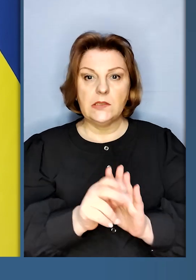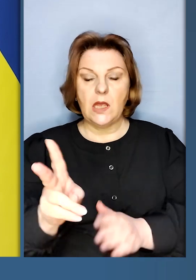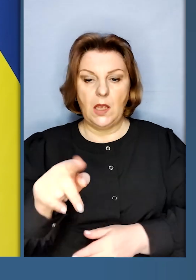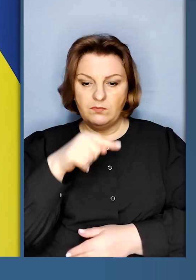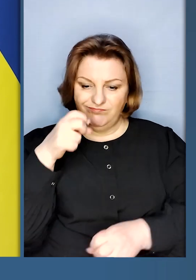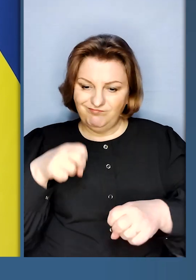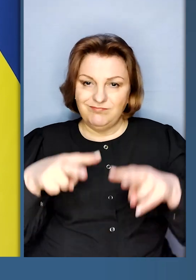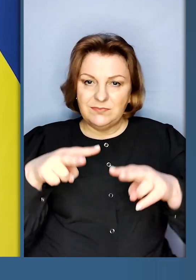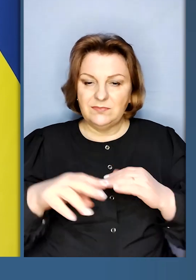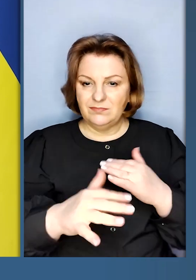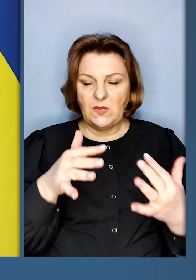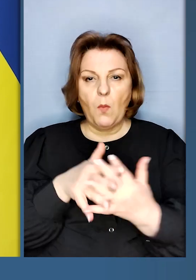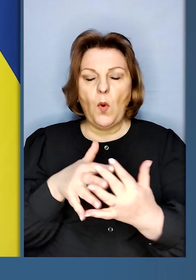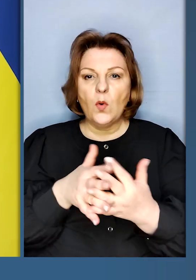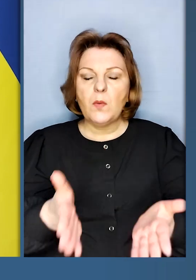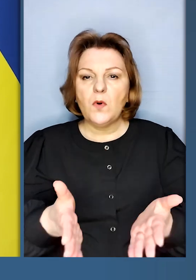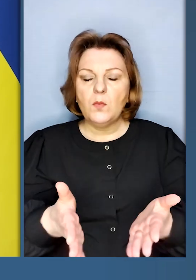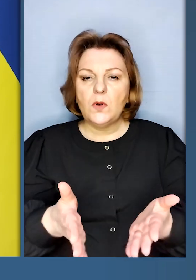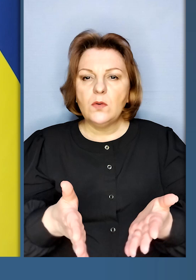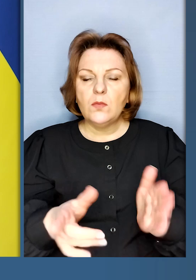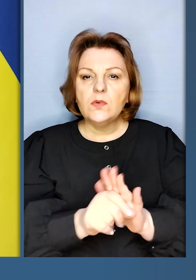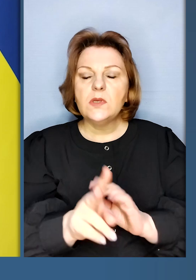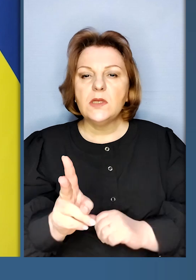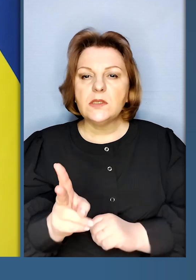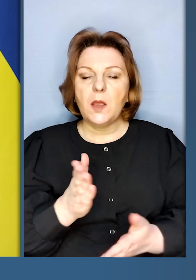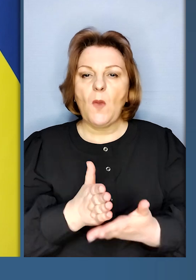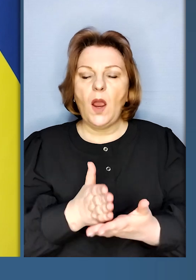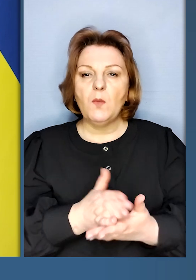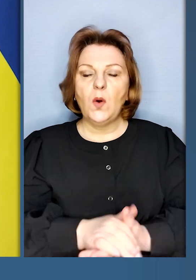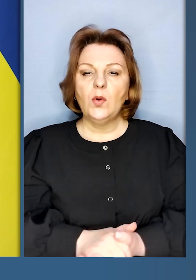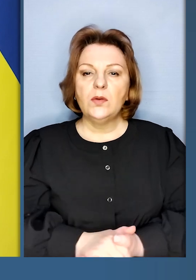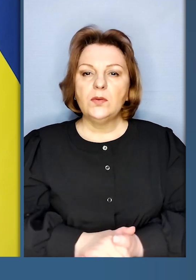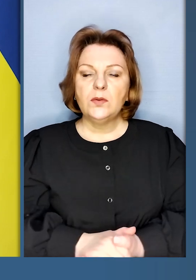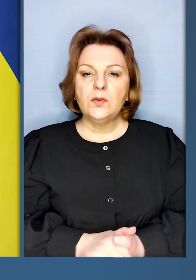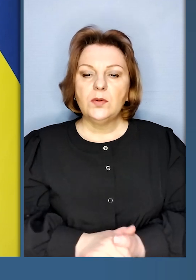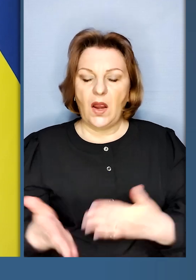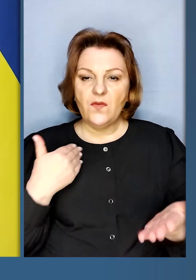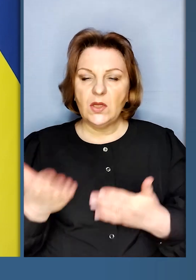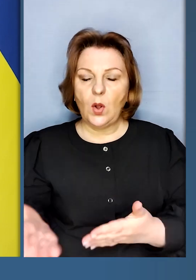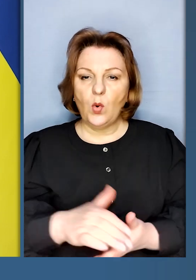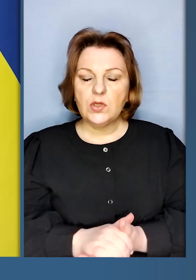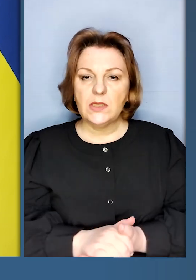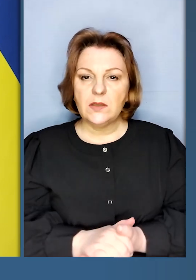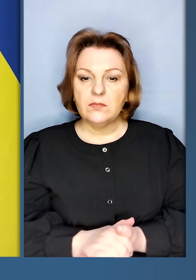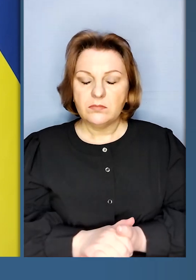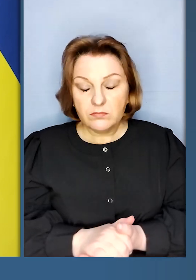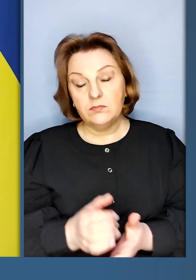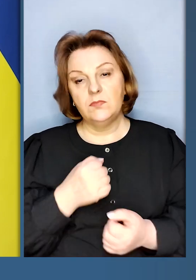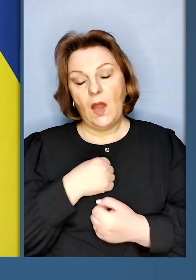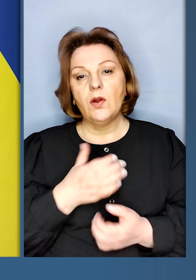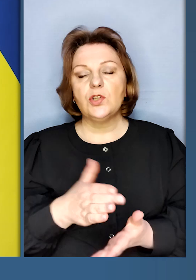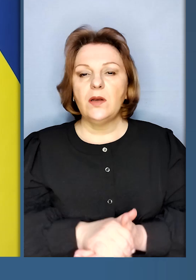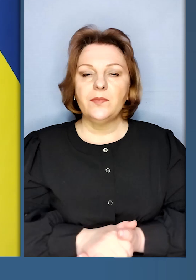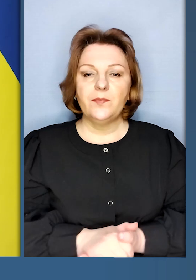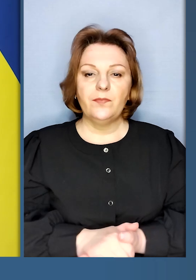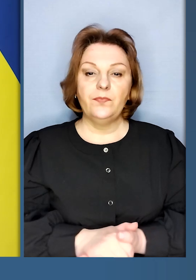бо ми розуміємо, з ким ми маємо на полі бою, з ким ми маємо відносини,